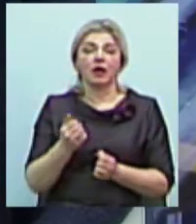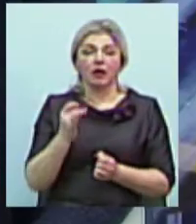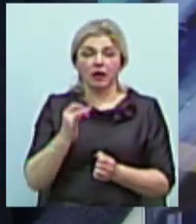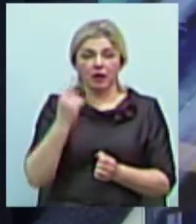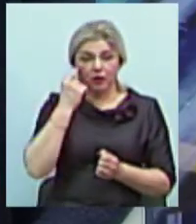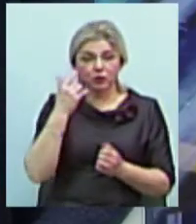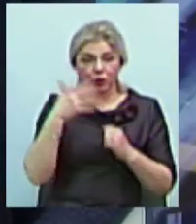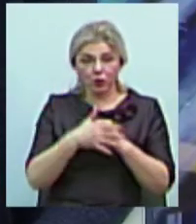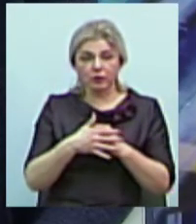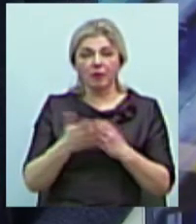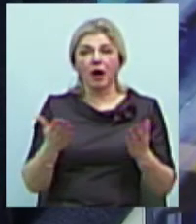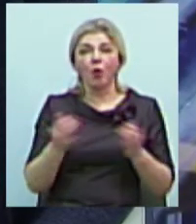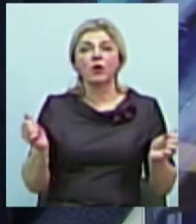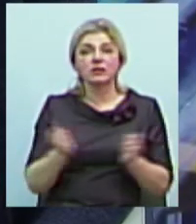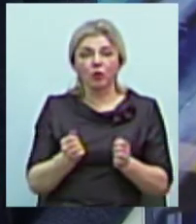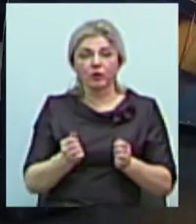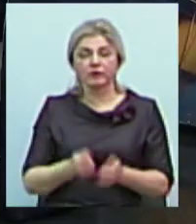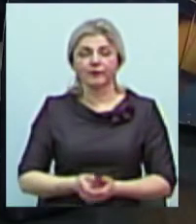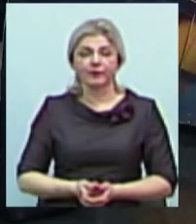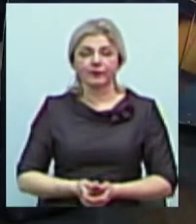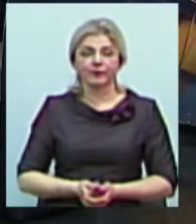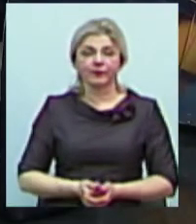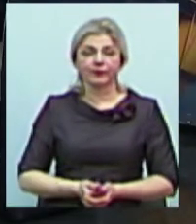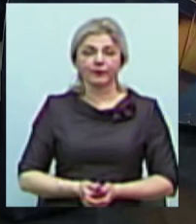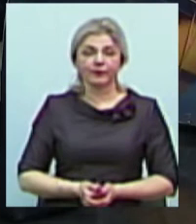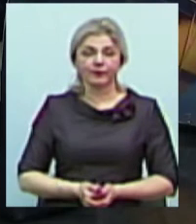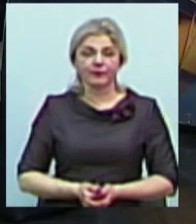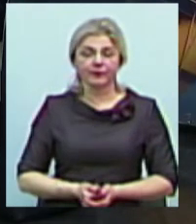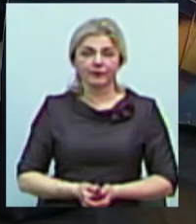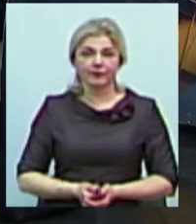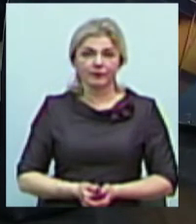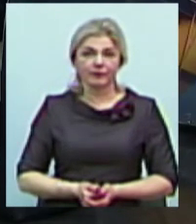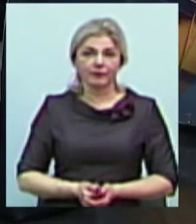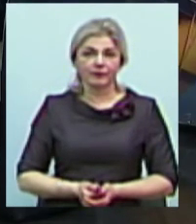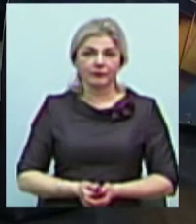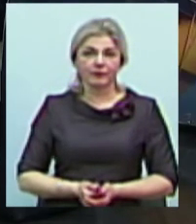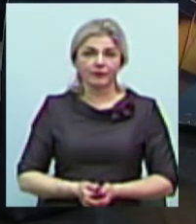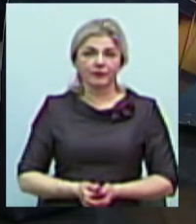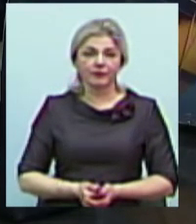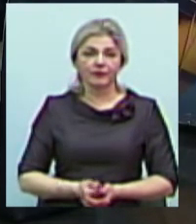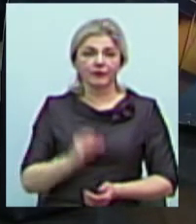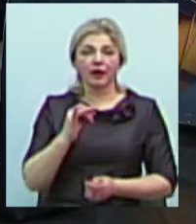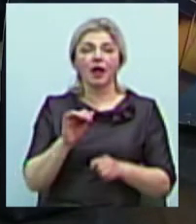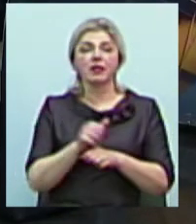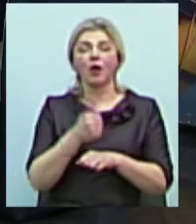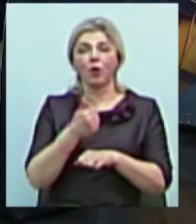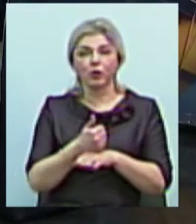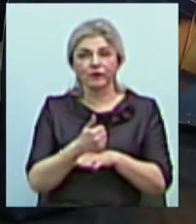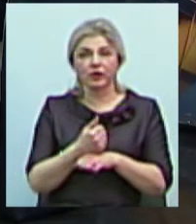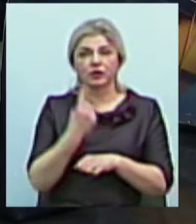зрозумілій будині швидкості. Тобто, що там кількість кадрів... І так. І найголовніше – це